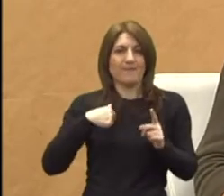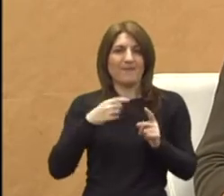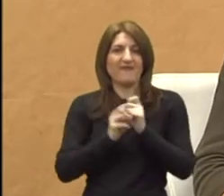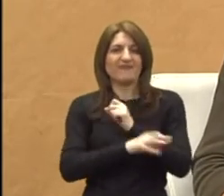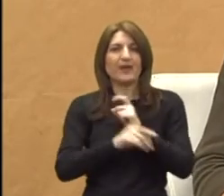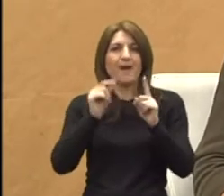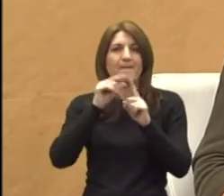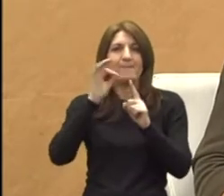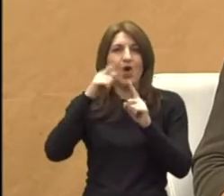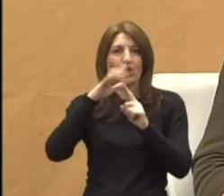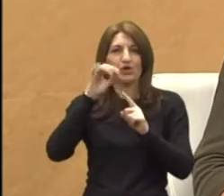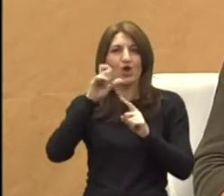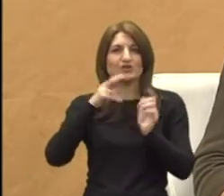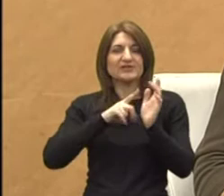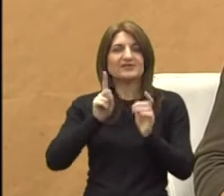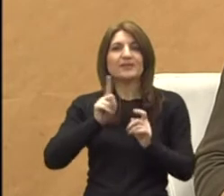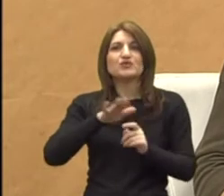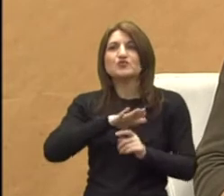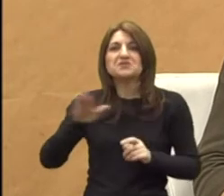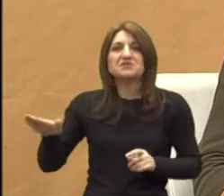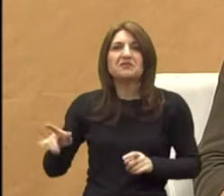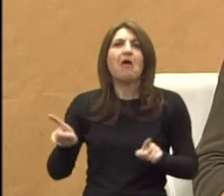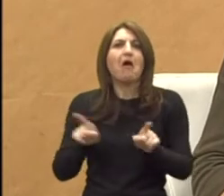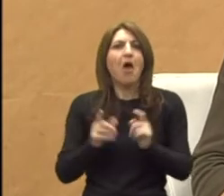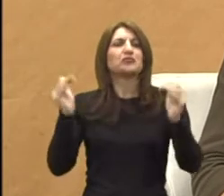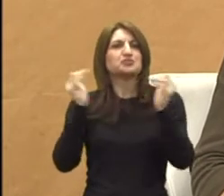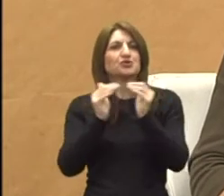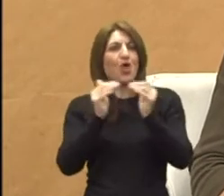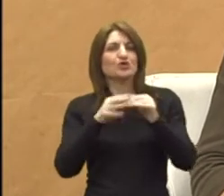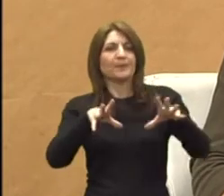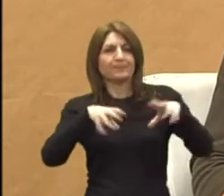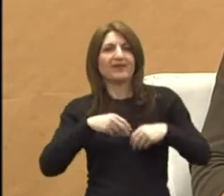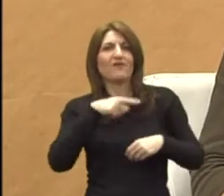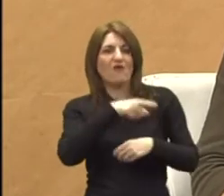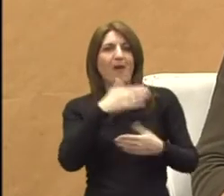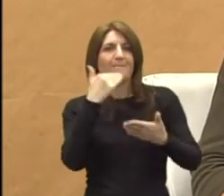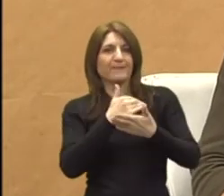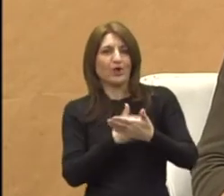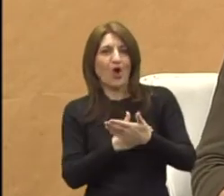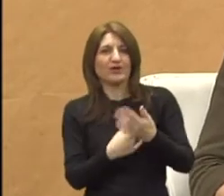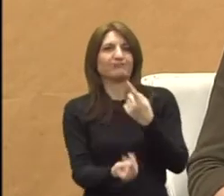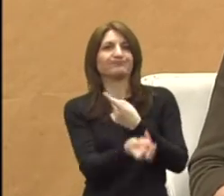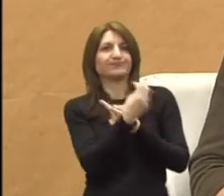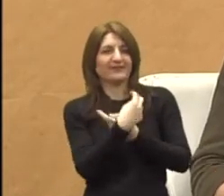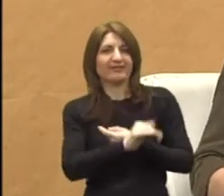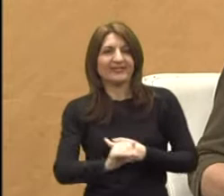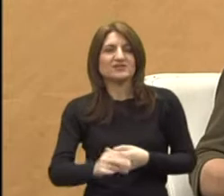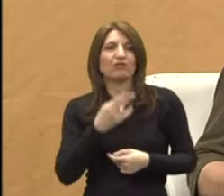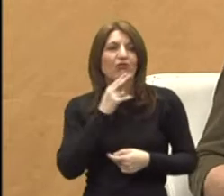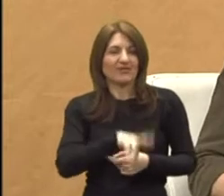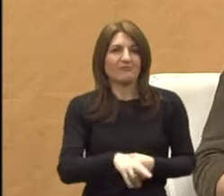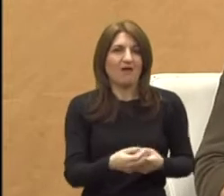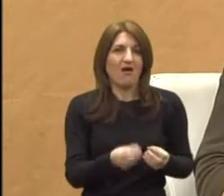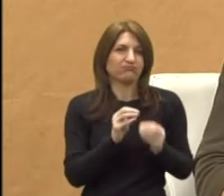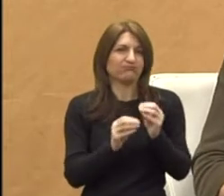bili spremni prihvatiti takvu vrstu programa ili prihvatiti rad sa djecom koji imaju